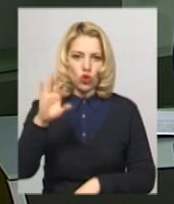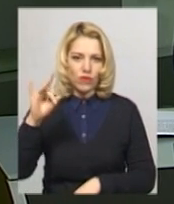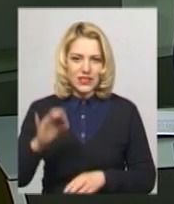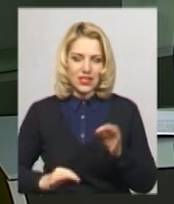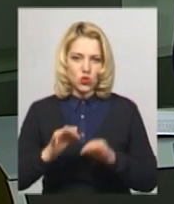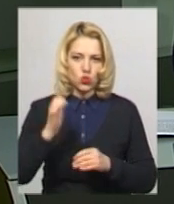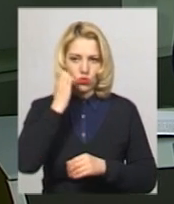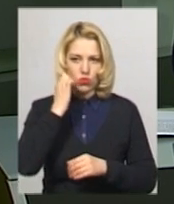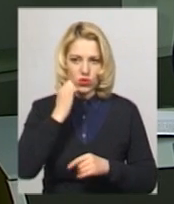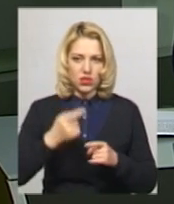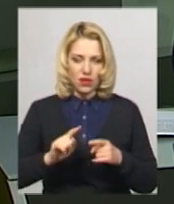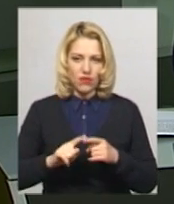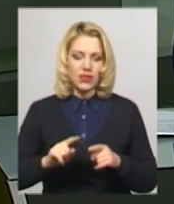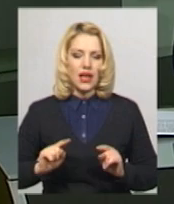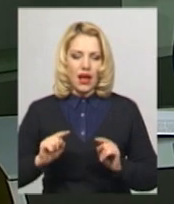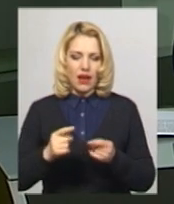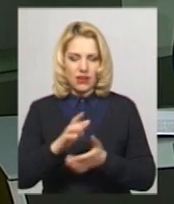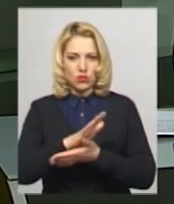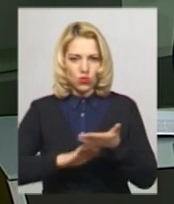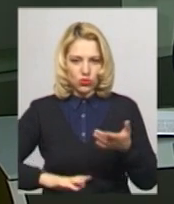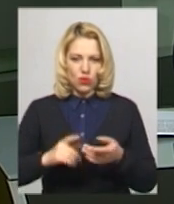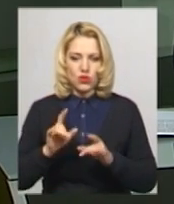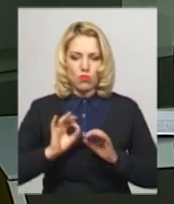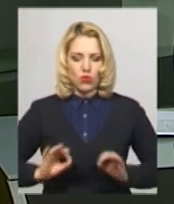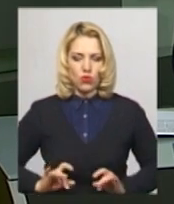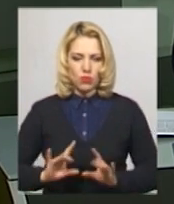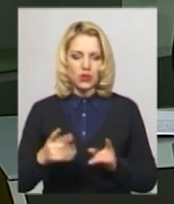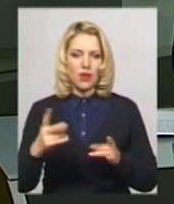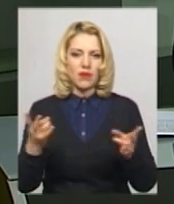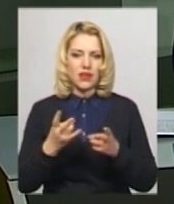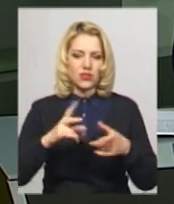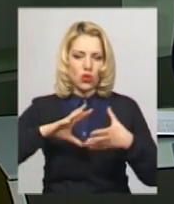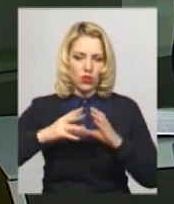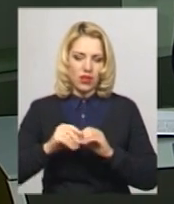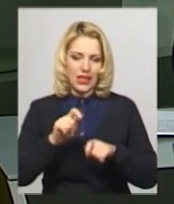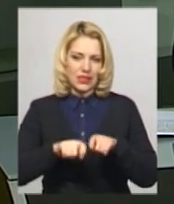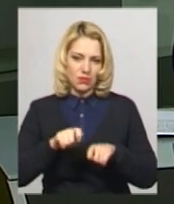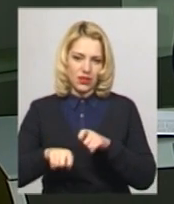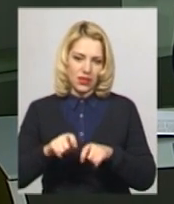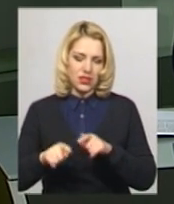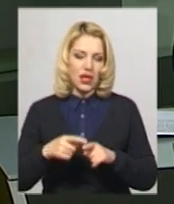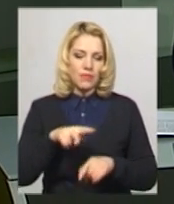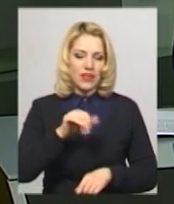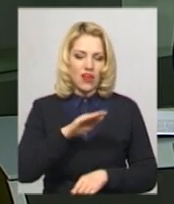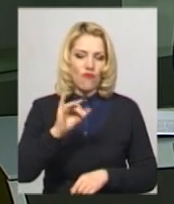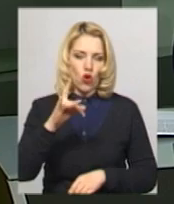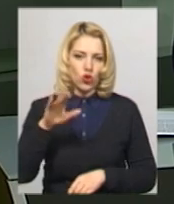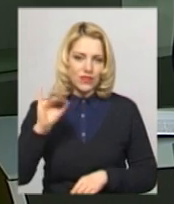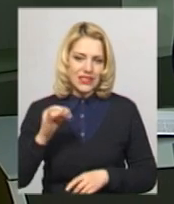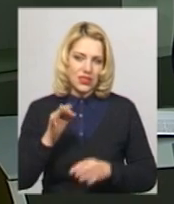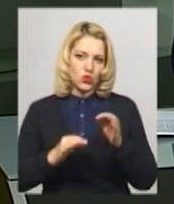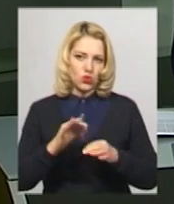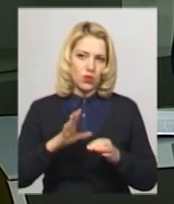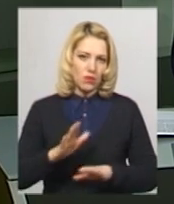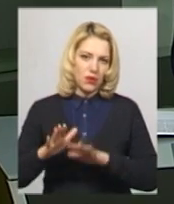продовження арешту прокурори пояснили тим, що потрібно отримати результати експертиз. До Лефортовського суду зранку прибули рідні військових.